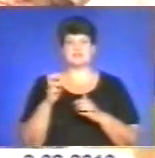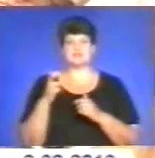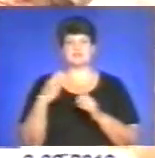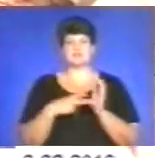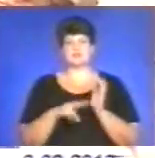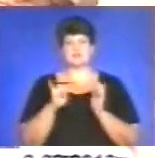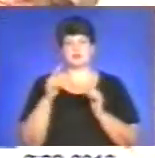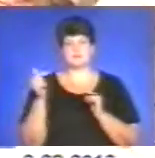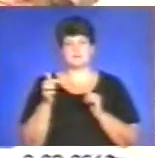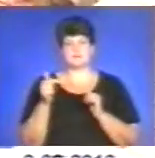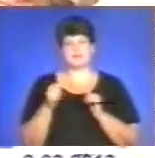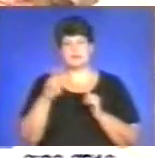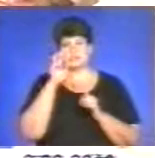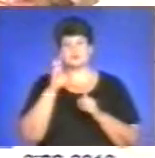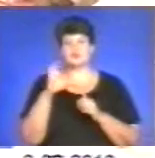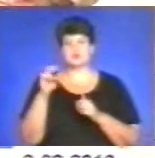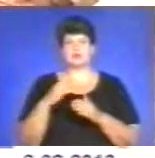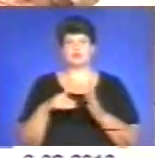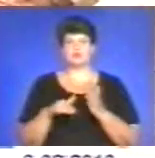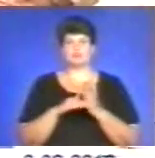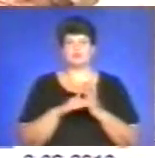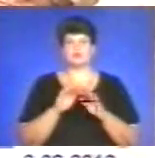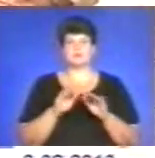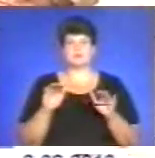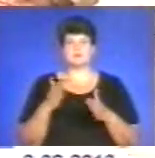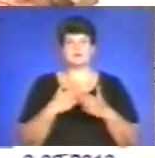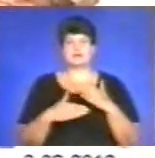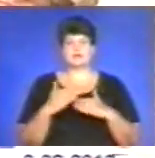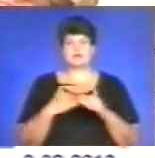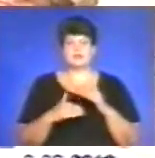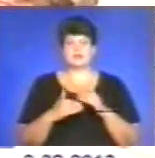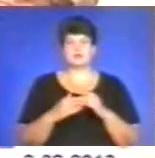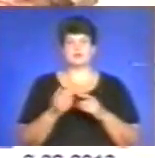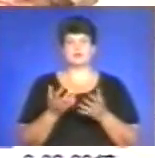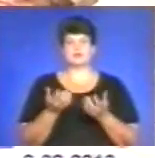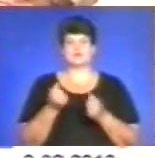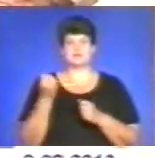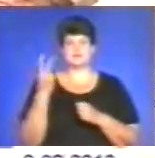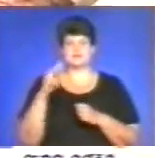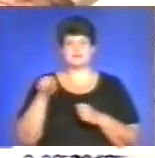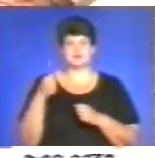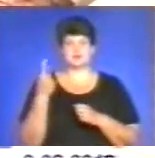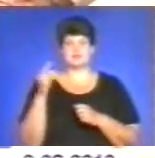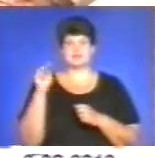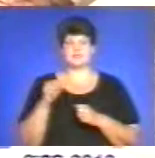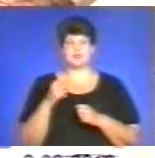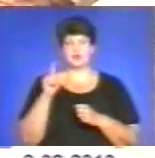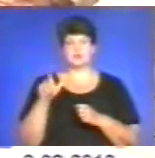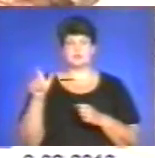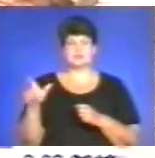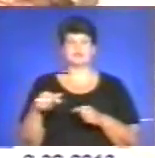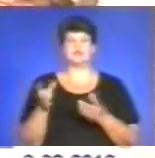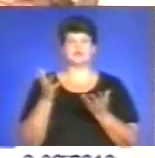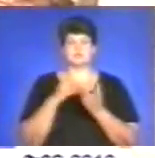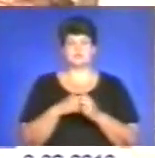Бержавну соціальну допомогу інвалідам з дитинства та дітям інвалідам одержували 12,1 тисячі осіб, тому числі дітей